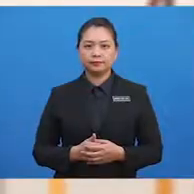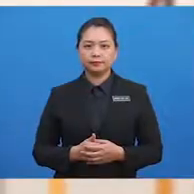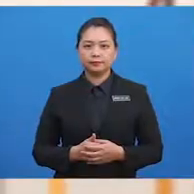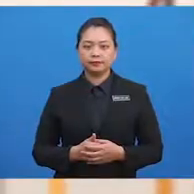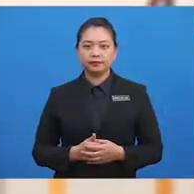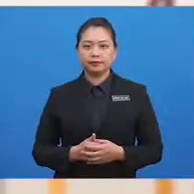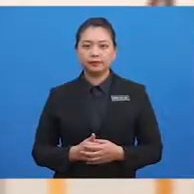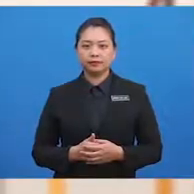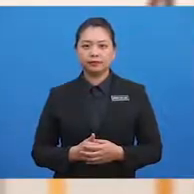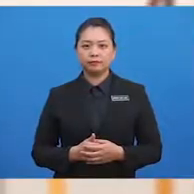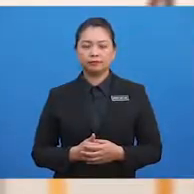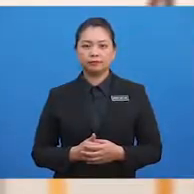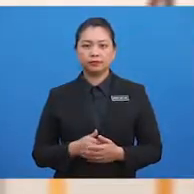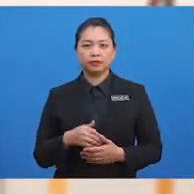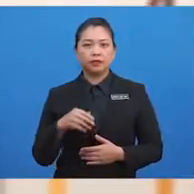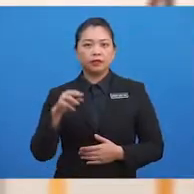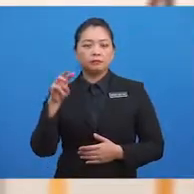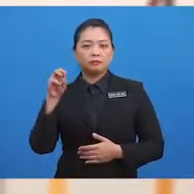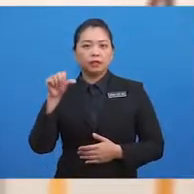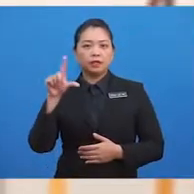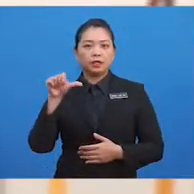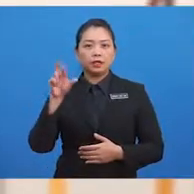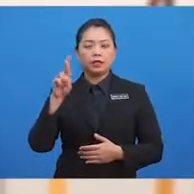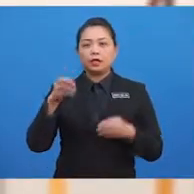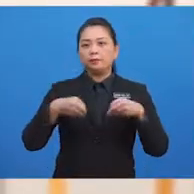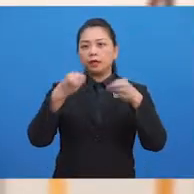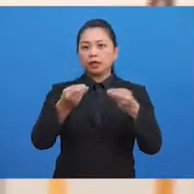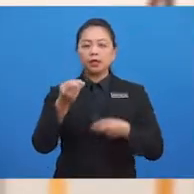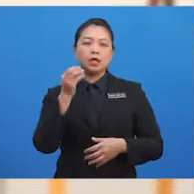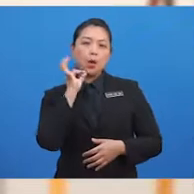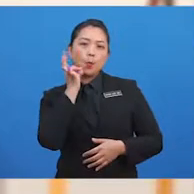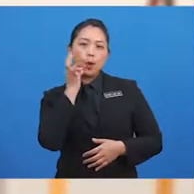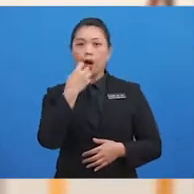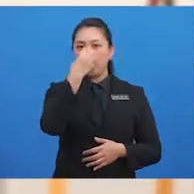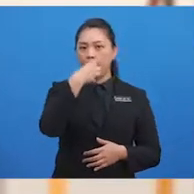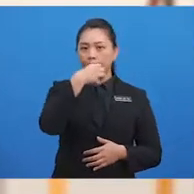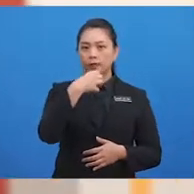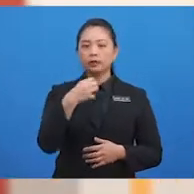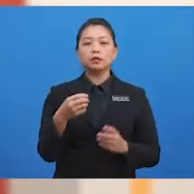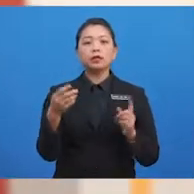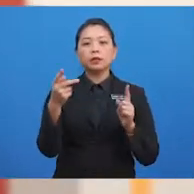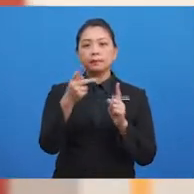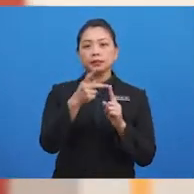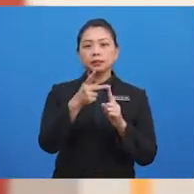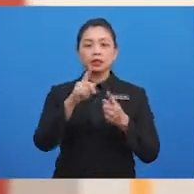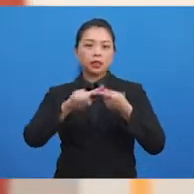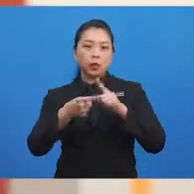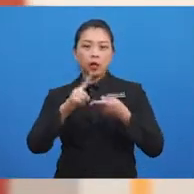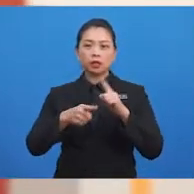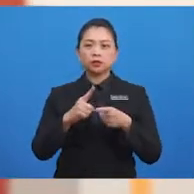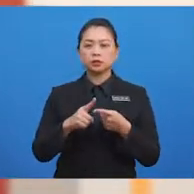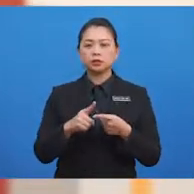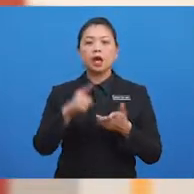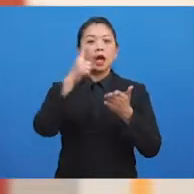Malat memberi buah epal kepada kawannya. Apakah